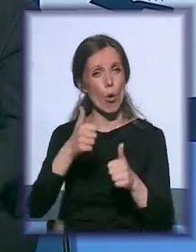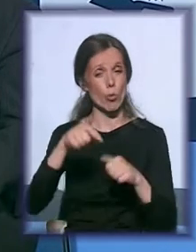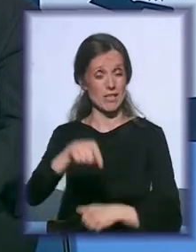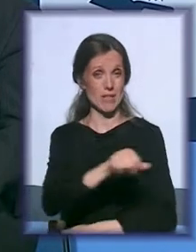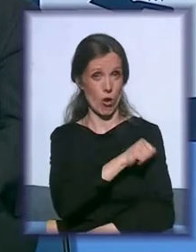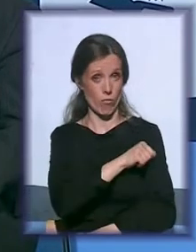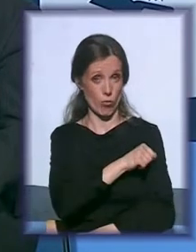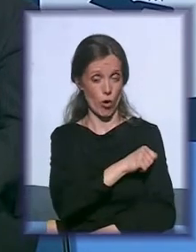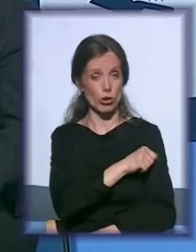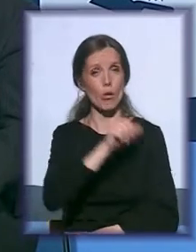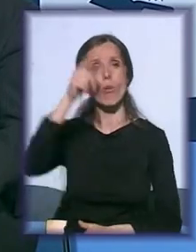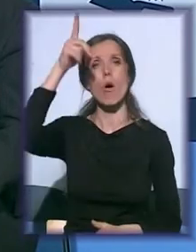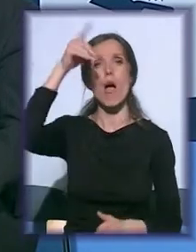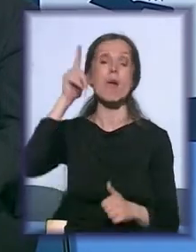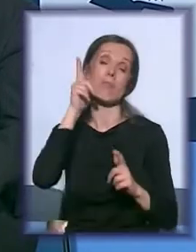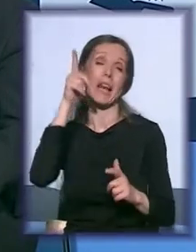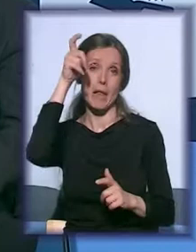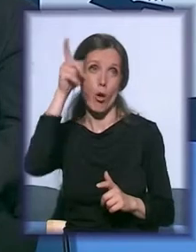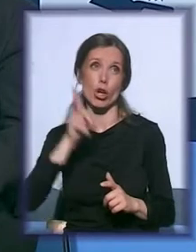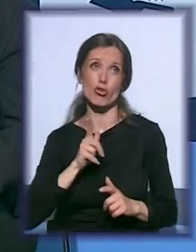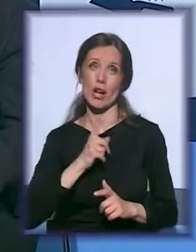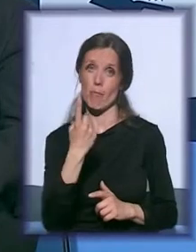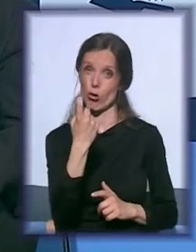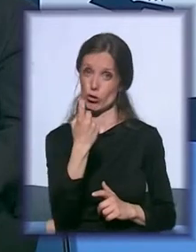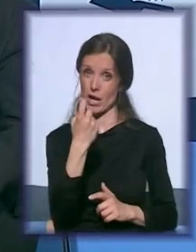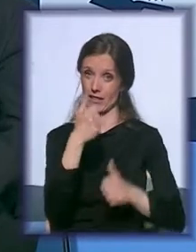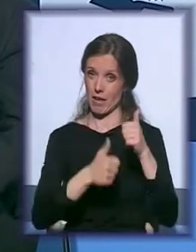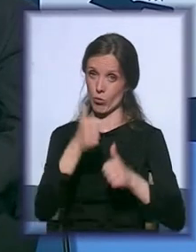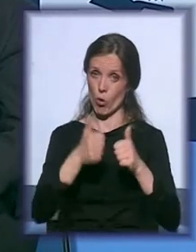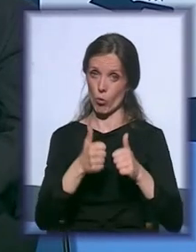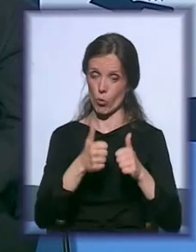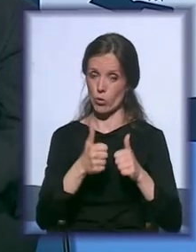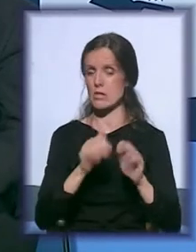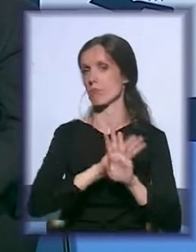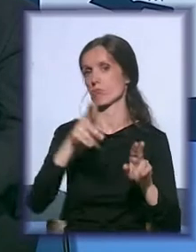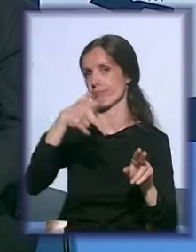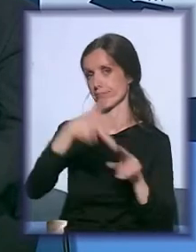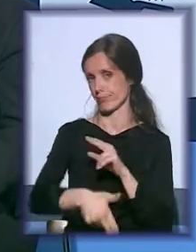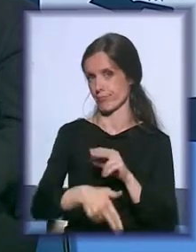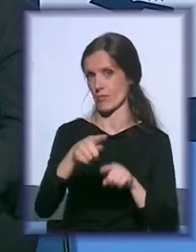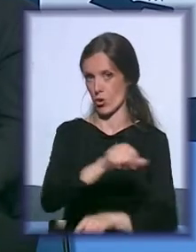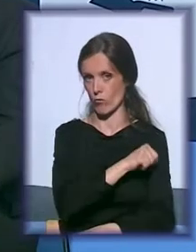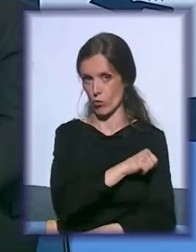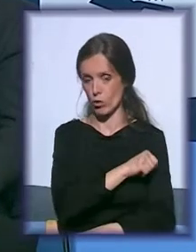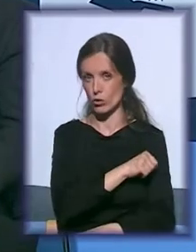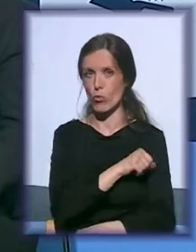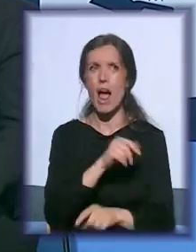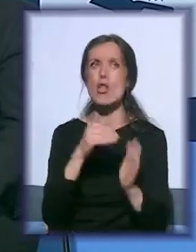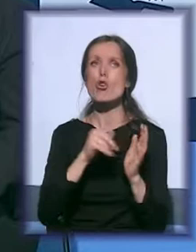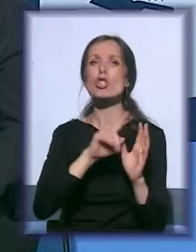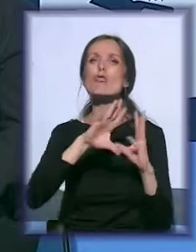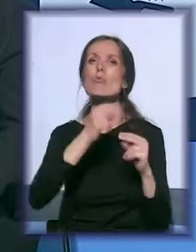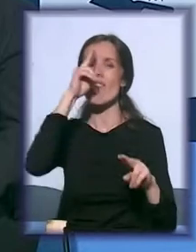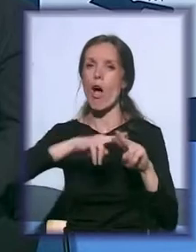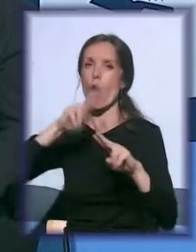grad Beograd je manje više, očekujem još jedan konkurs, završio sa konkursima, raspisao ih, nisu još svuda odluke donete,